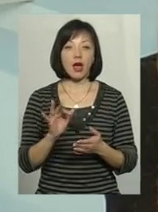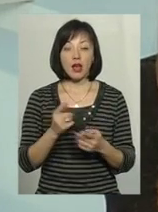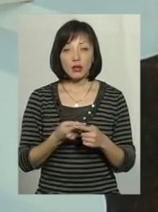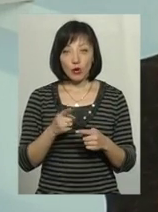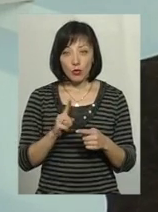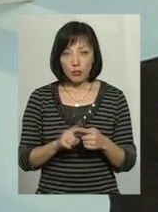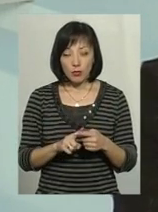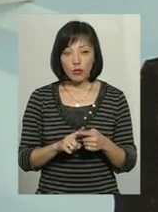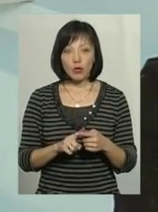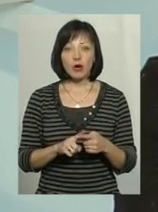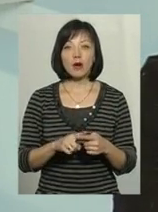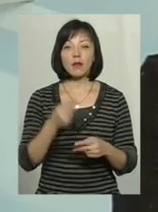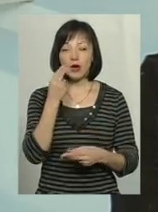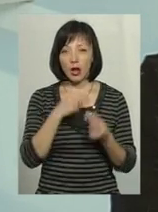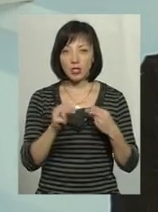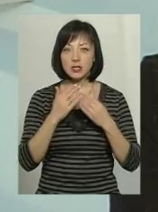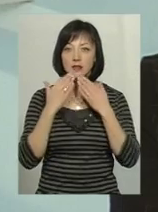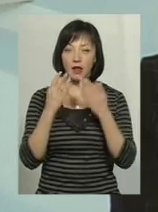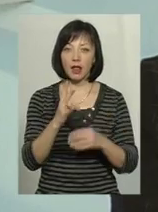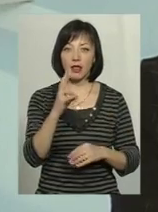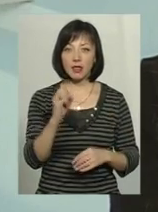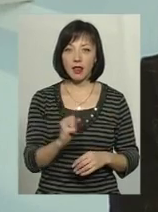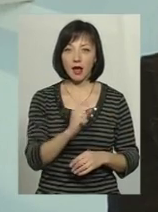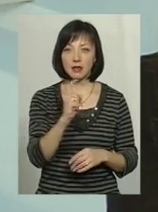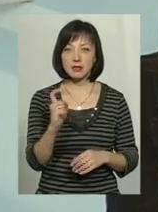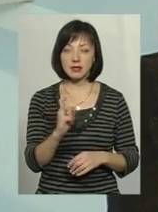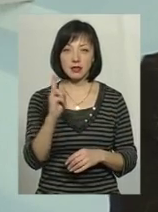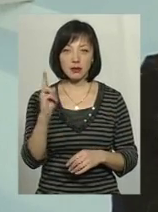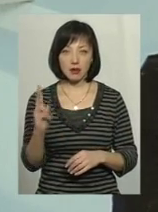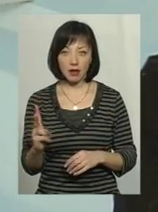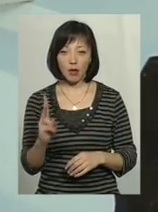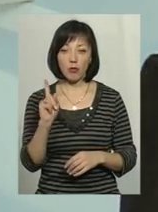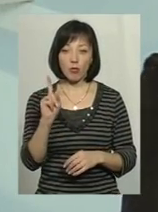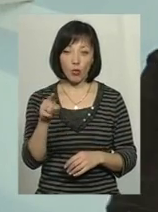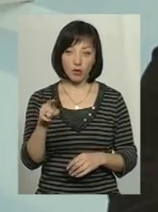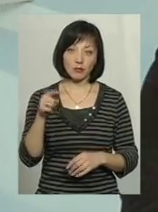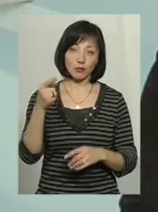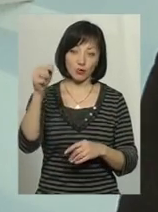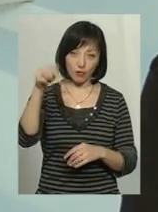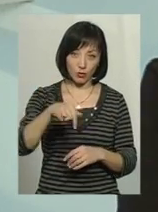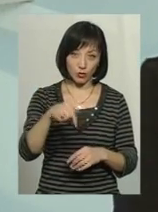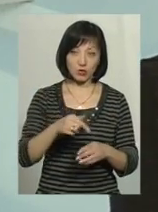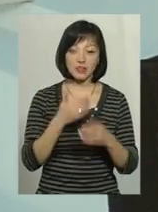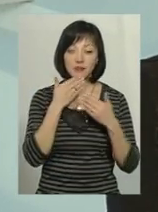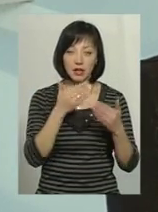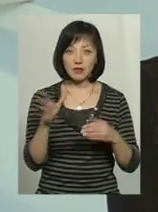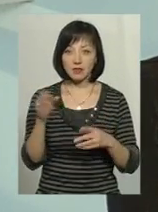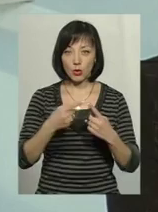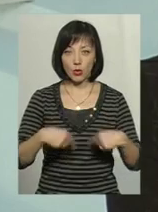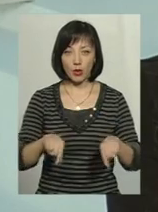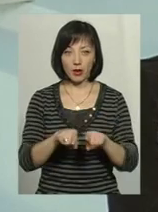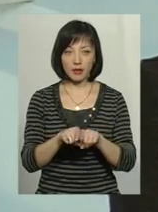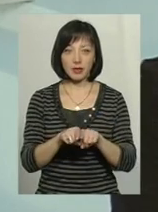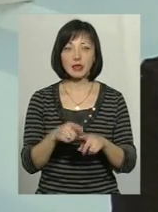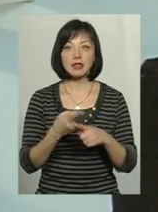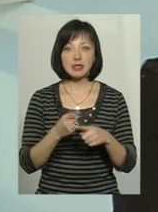набагато якісніша – це звертатися до НАЗК, яке вже буде потім звертатися до всіх органів, які в цій системі будуть замішані.